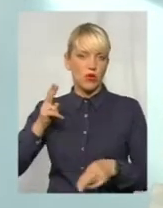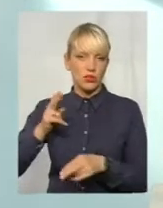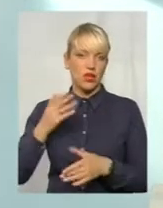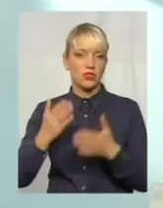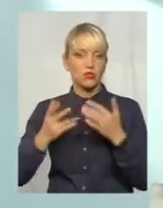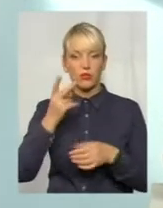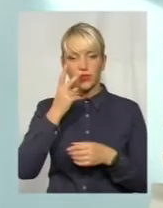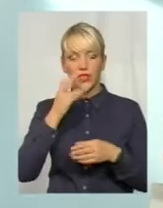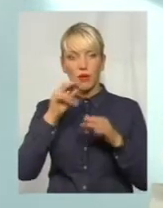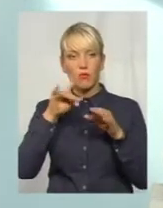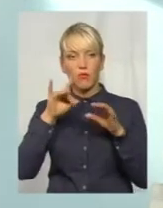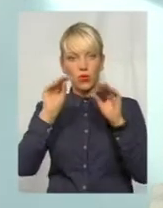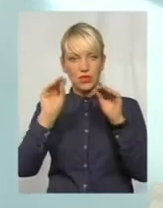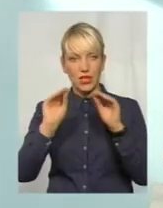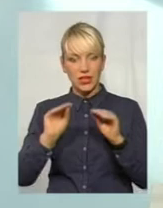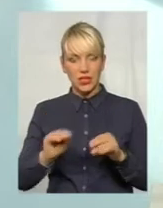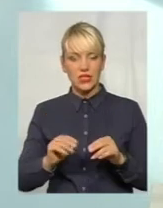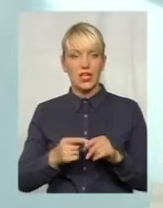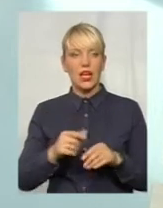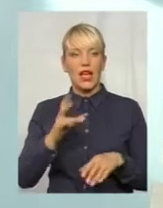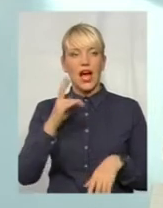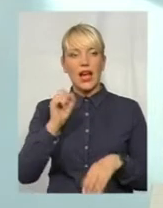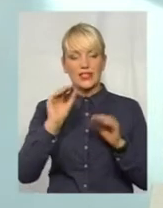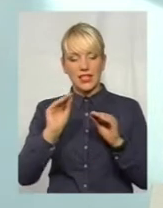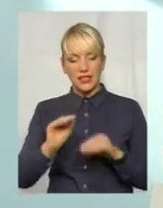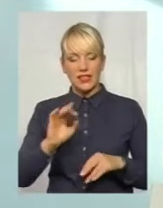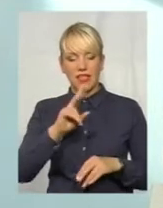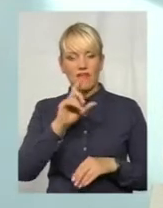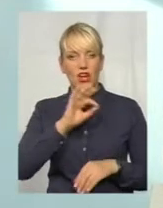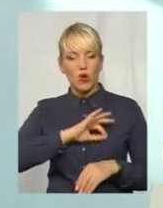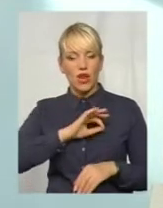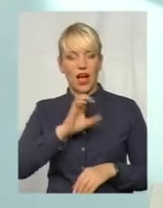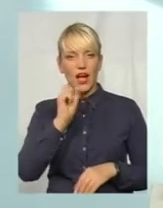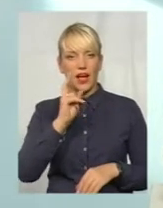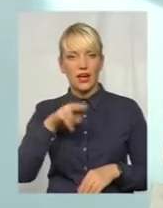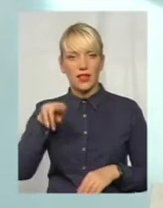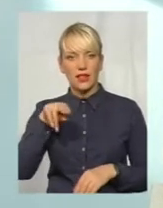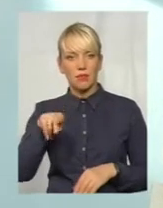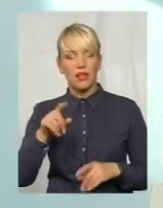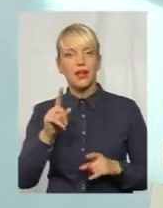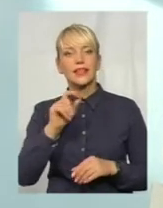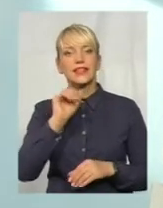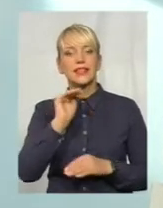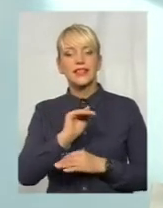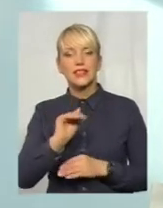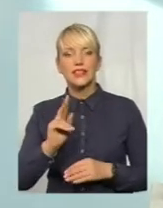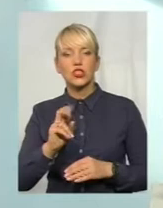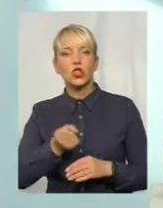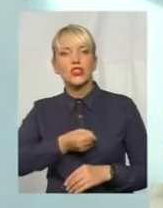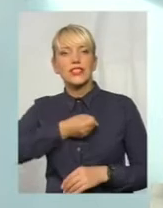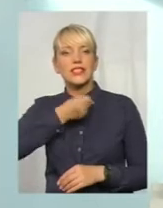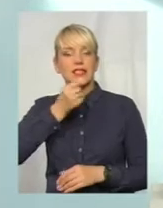статистику, а статистика за рік використання АКДП вже є, то статистика саме дітей старша року набагато